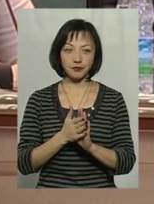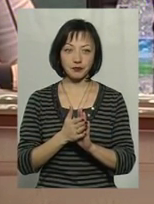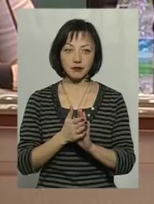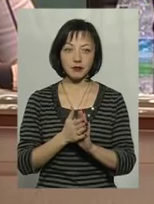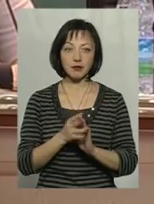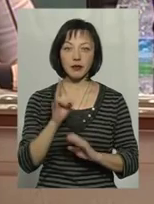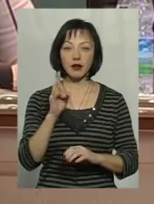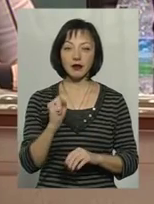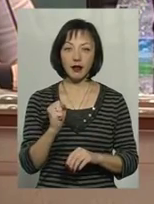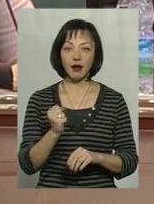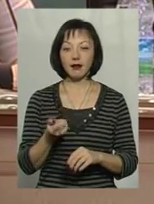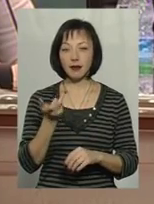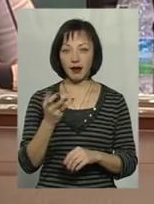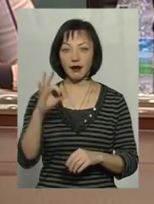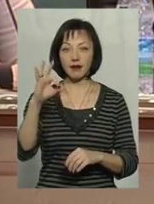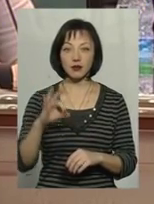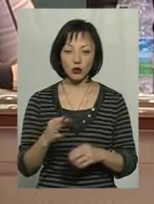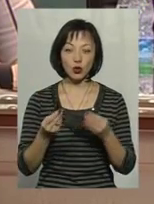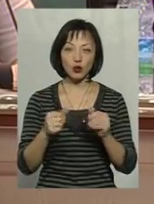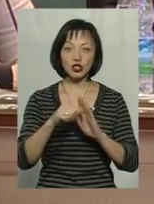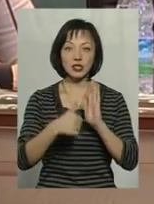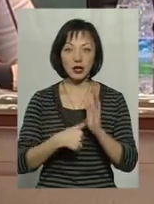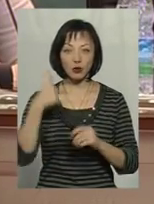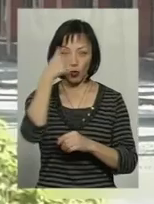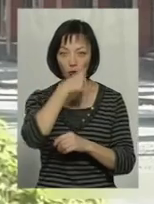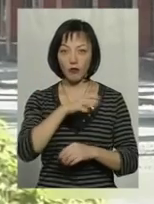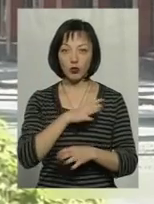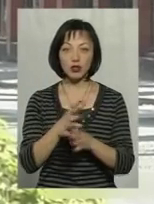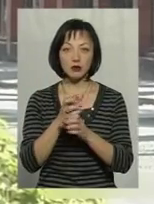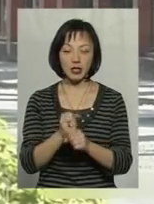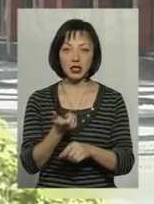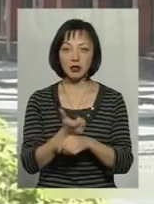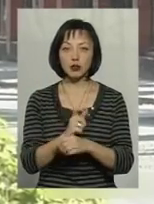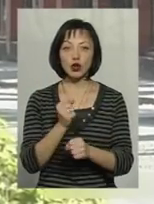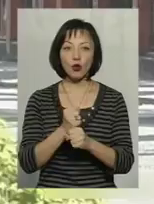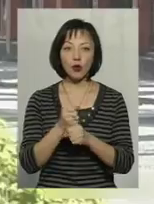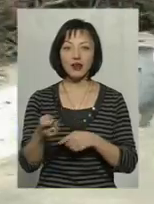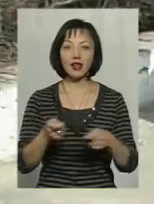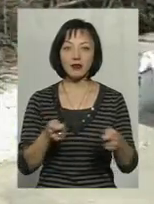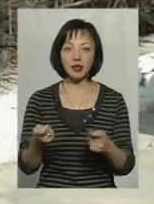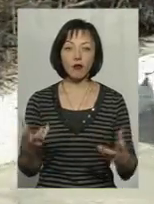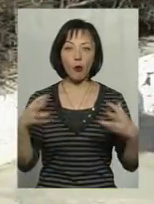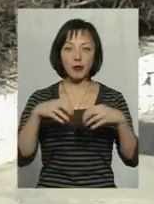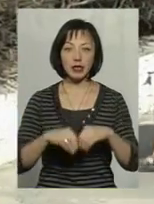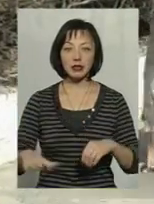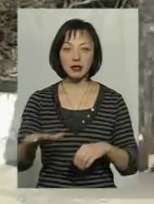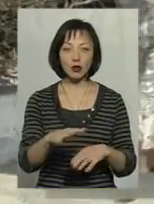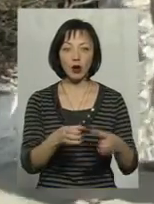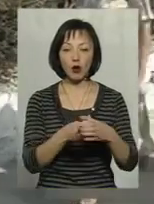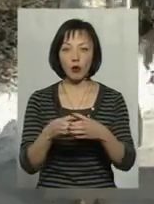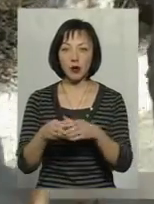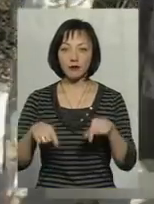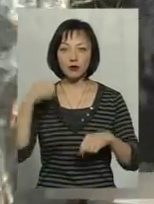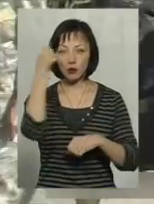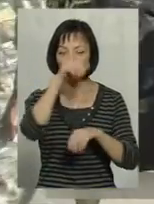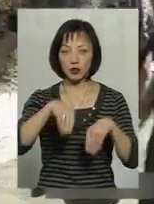на декілька відсотків кошти 2016 року були зменшені. Найбільше роботи зараз у керівників об'єднаних територіальних громад. У